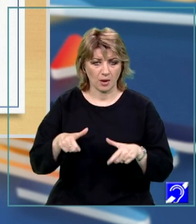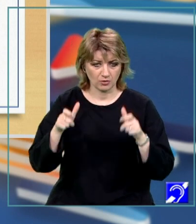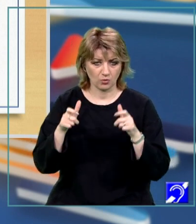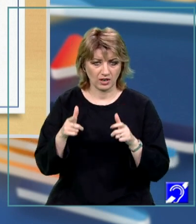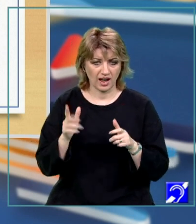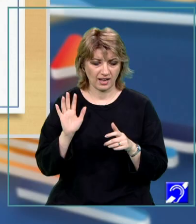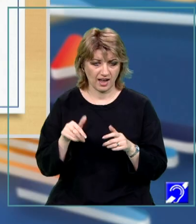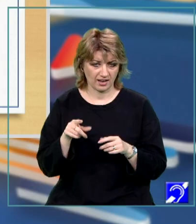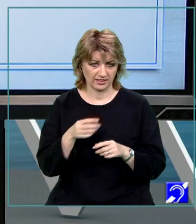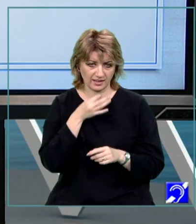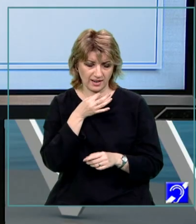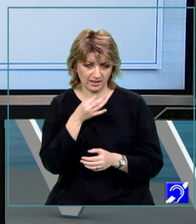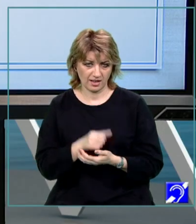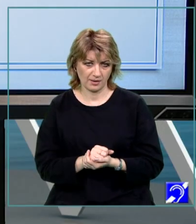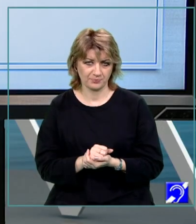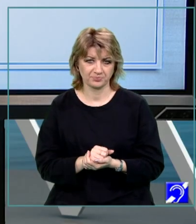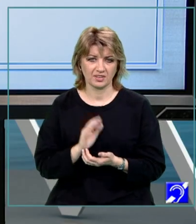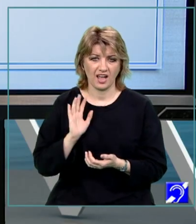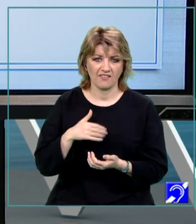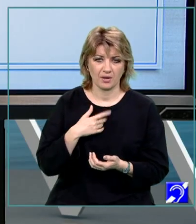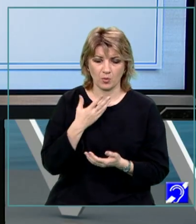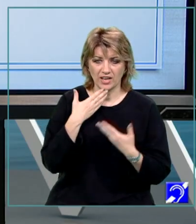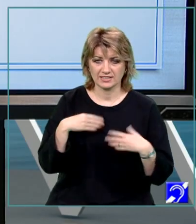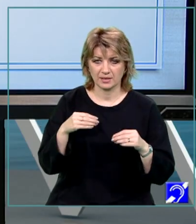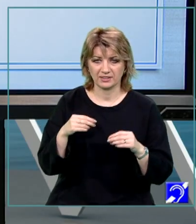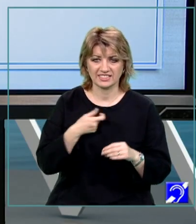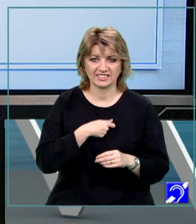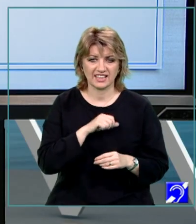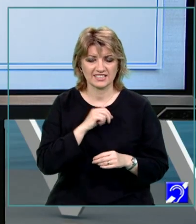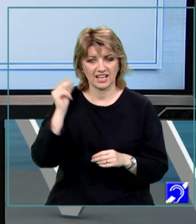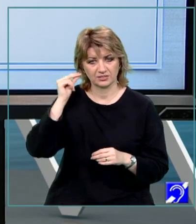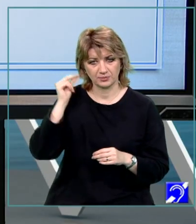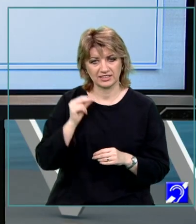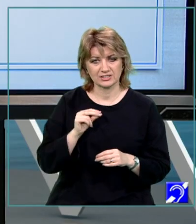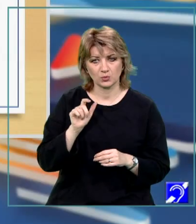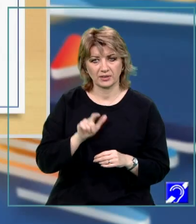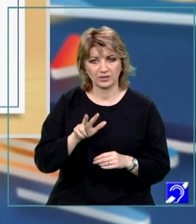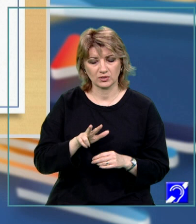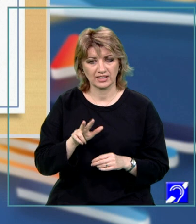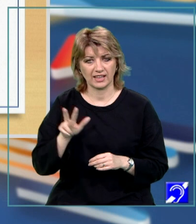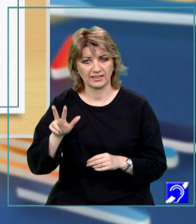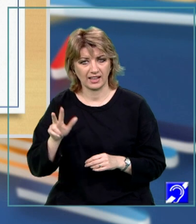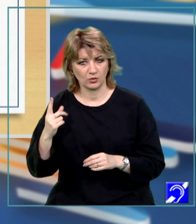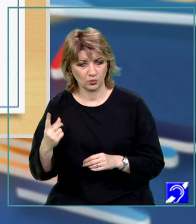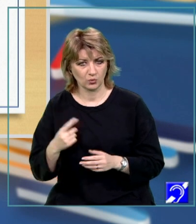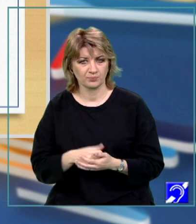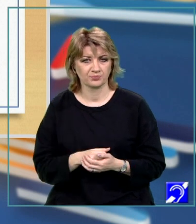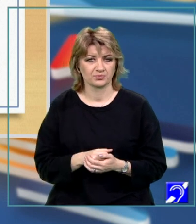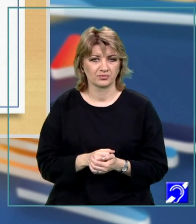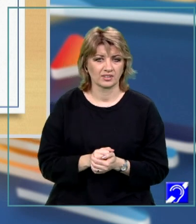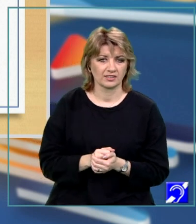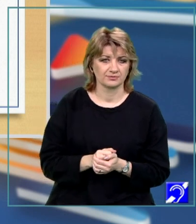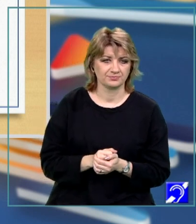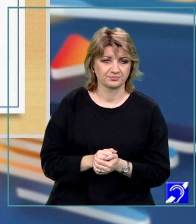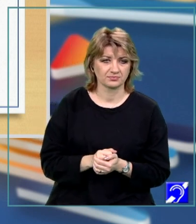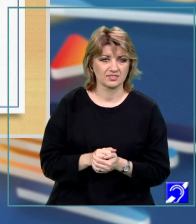care le conține declararea. Avem un prim exemplu, testul de antrenament 3, subiectul 3.1. Subprogramul factori are doi